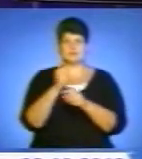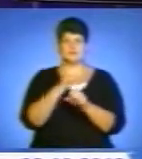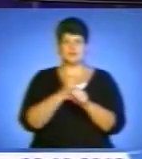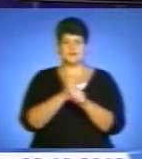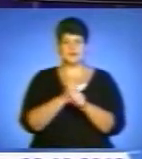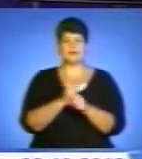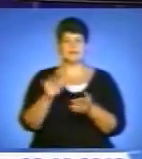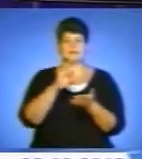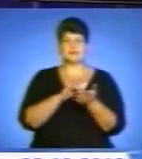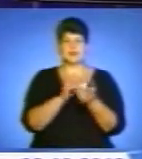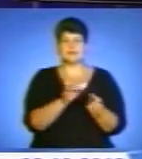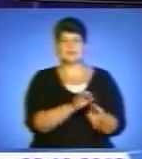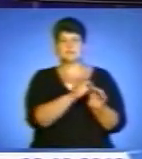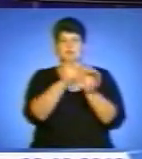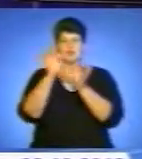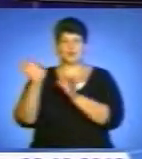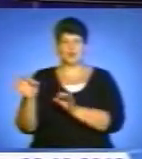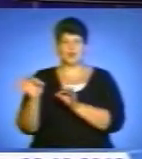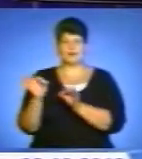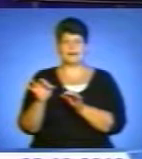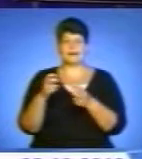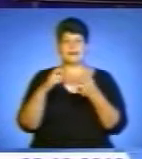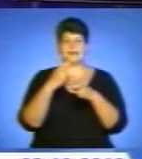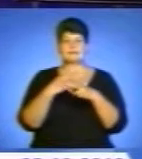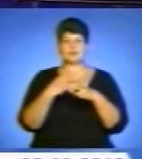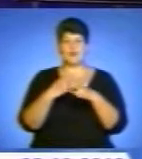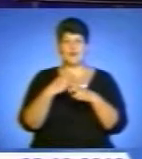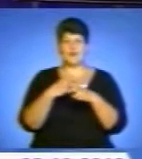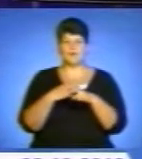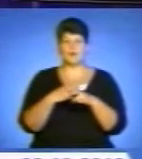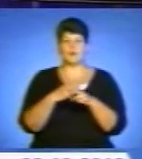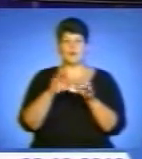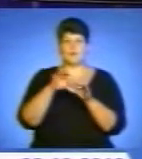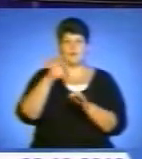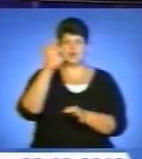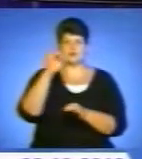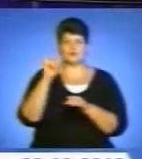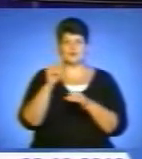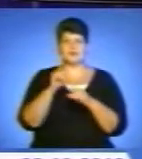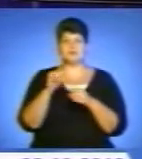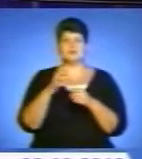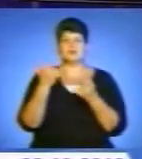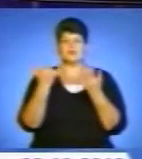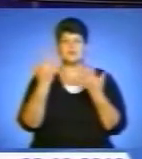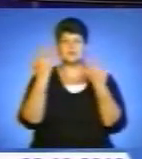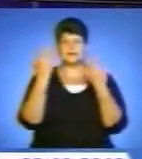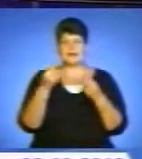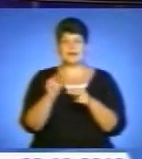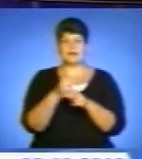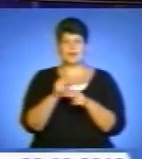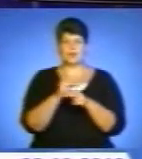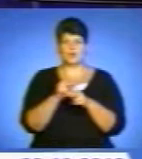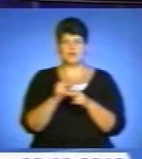Трансплантології, кісткового мозку та дитячої онкогематології. На сьогоднішній Охмадит лікує близько